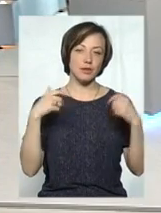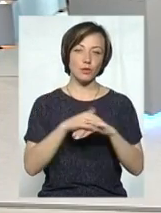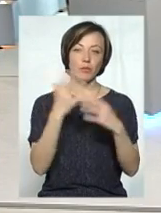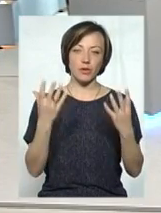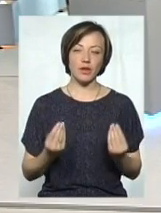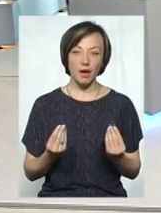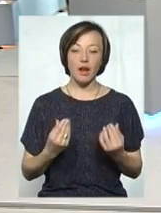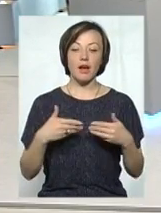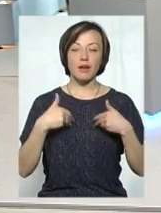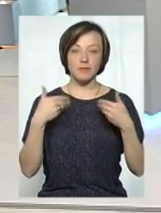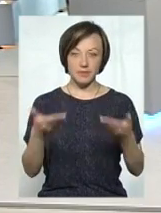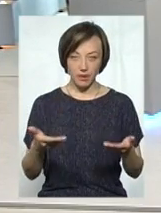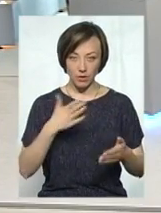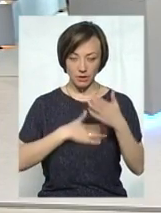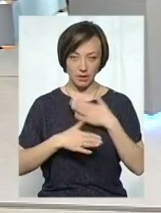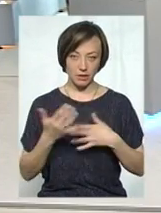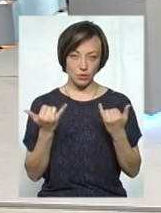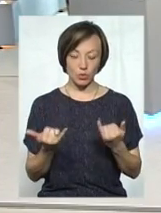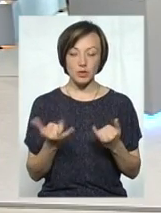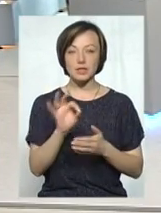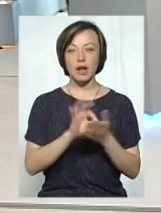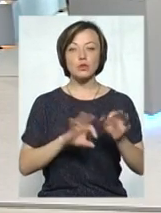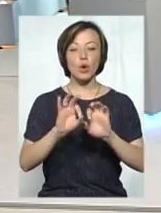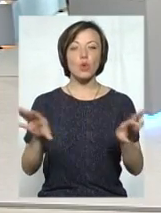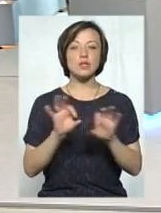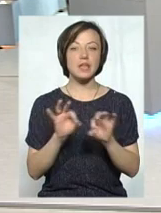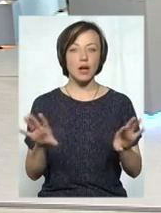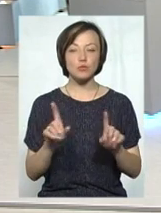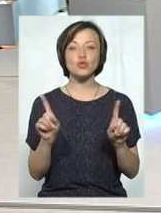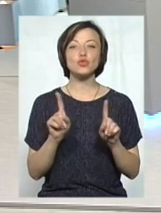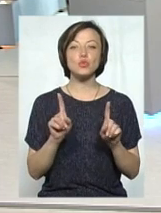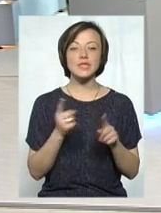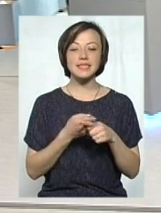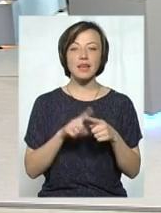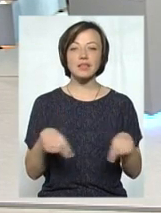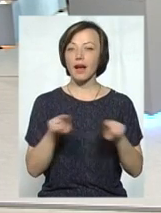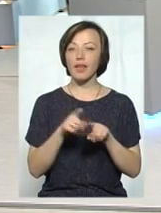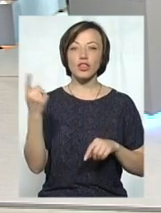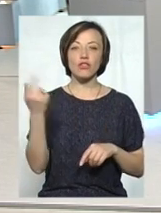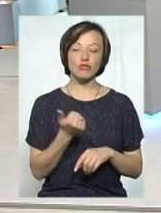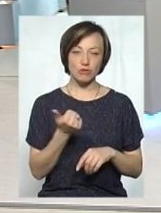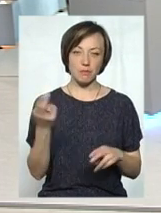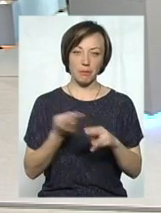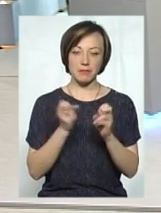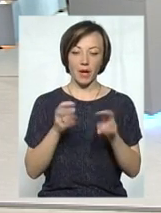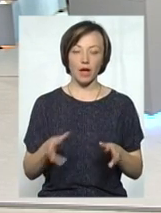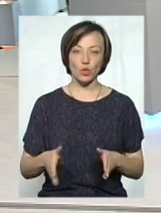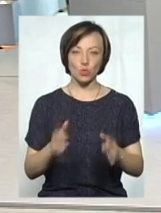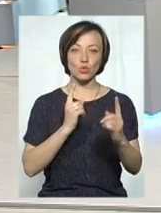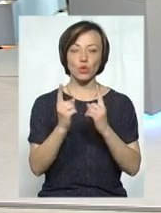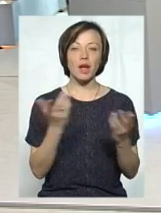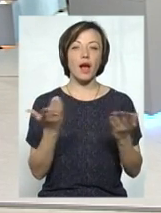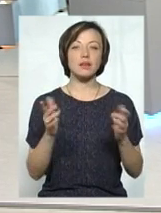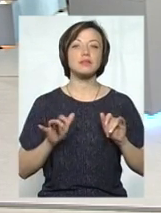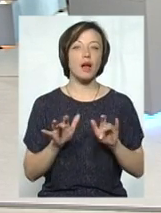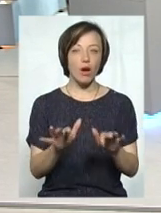Рада вас сьогодні тут вітати. Давайте одразу розкажемо нашим телеглядачам, що ж це все-таки за тиждень безпеки дорожнього руху і які